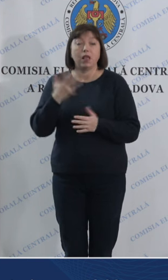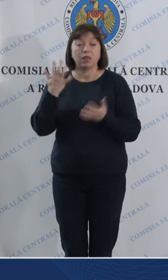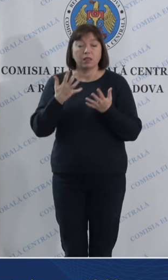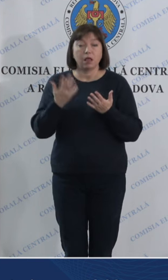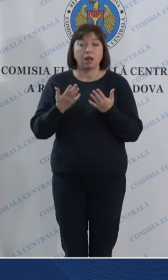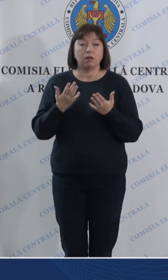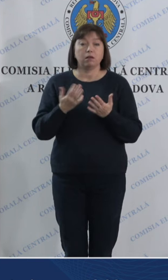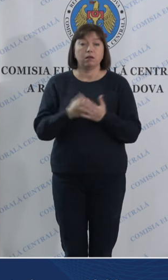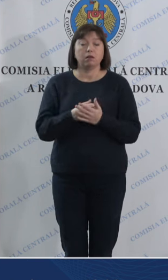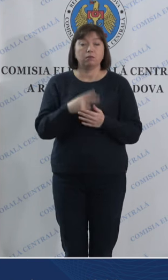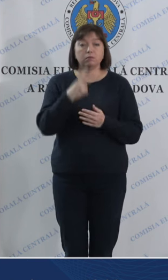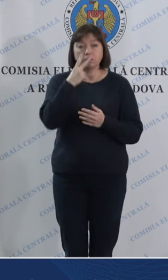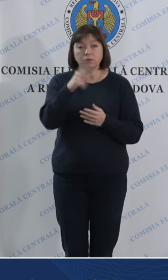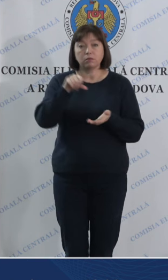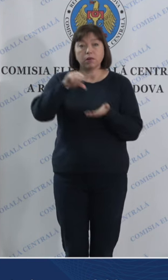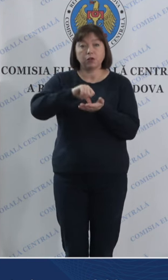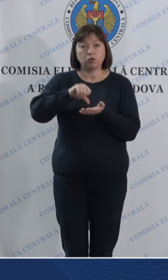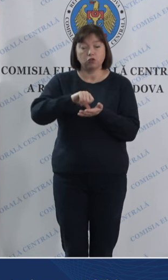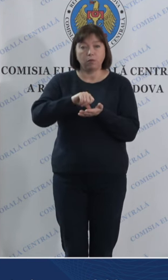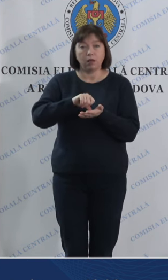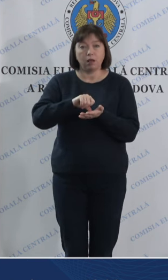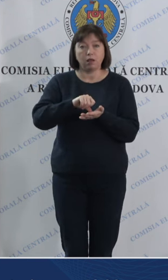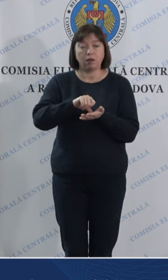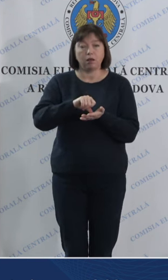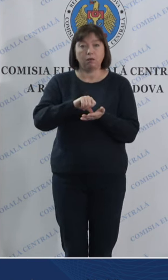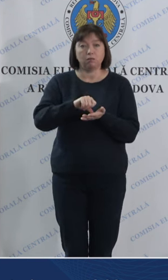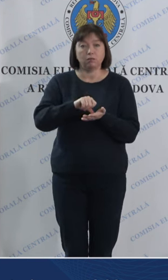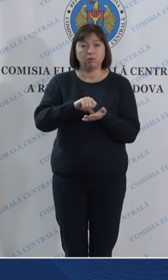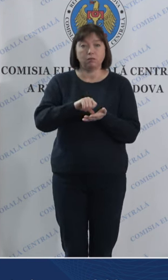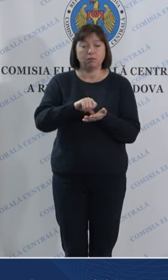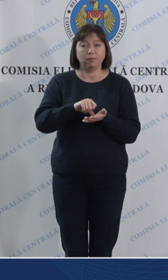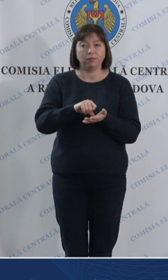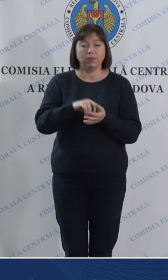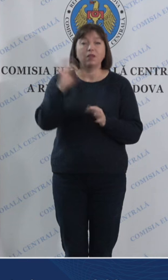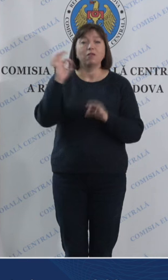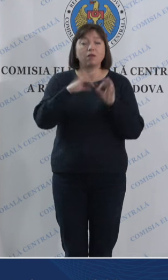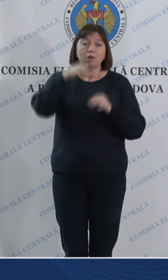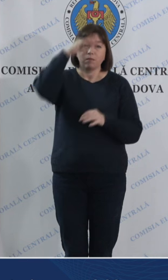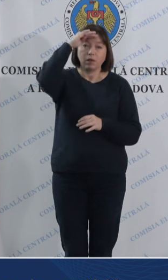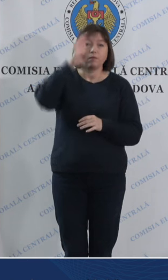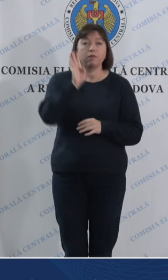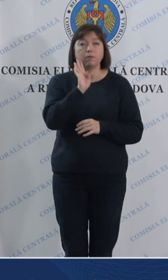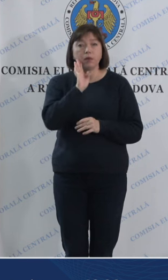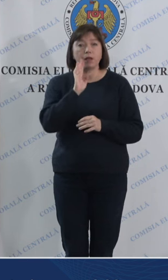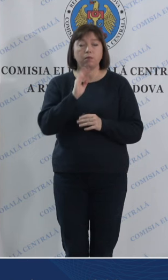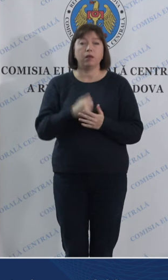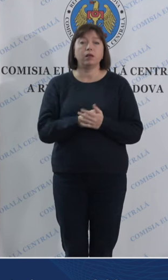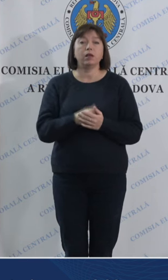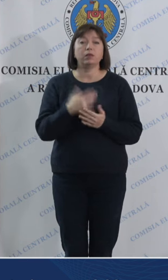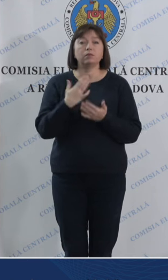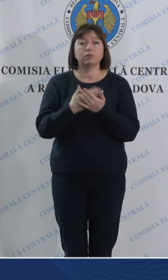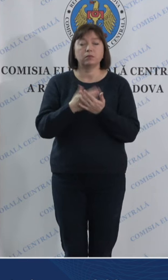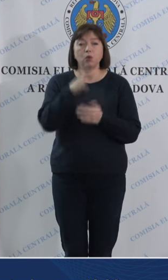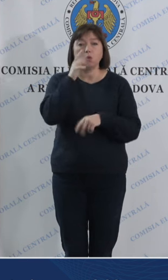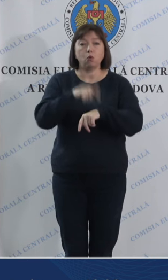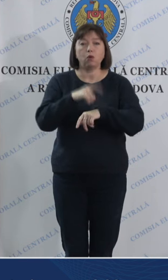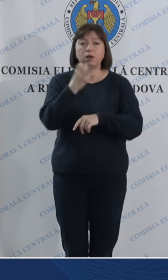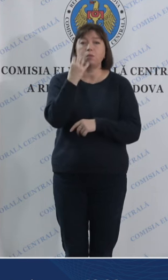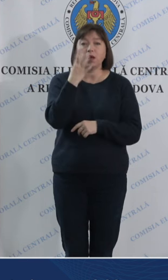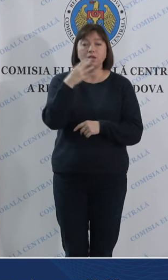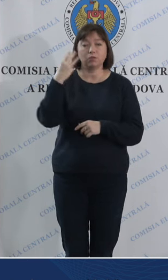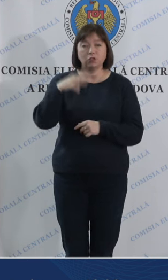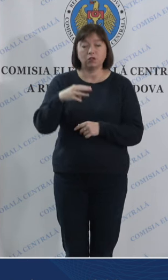să luăm participarea la rata de femei și bărbați în jurul orelor 14